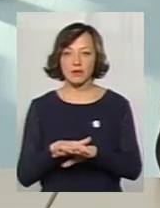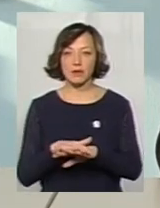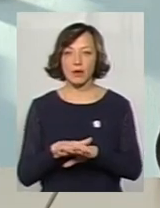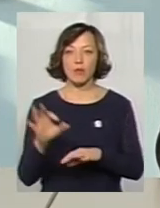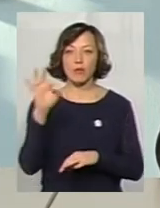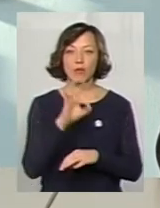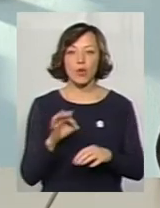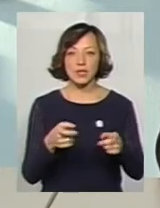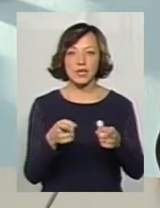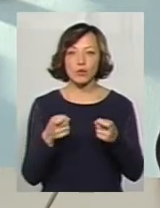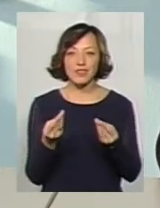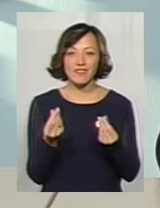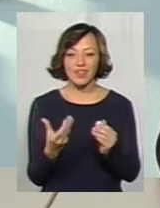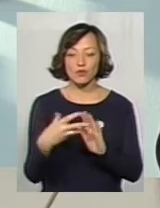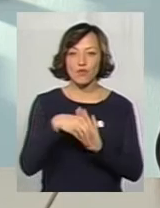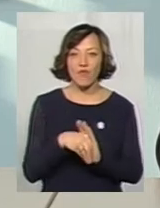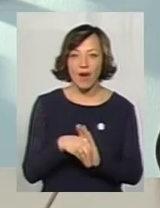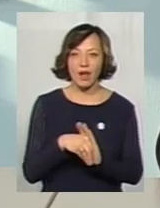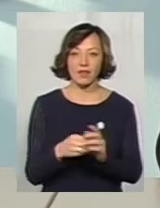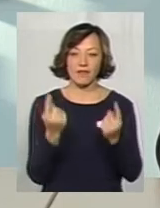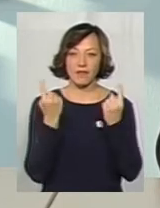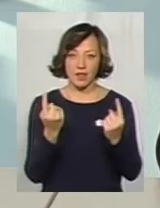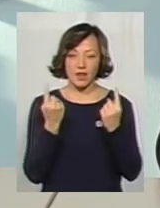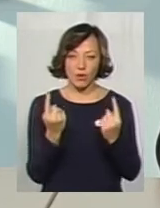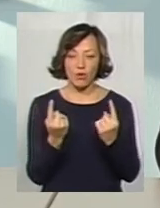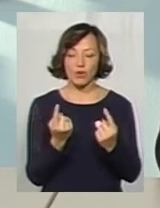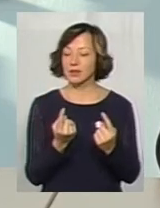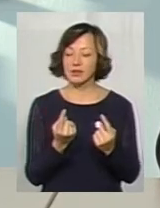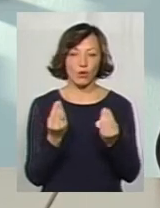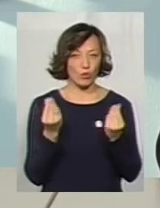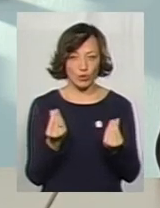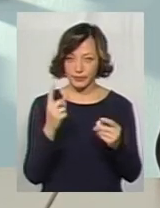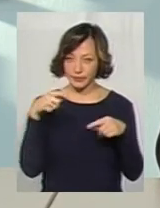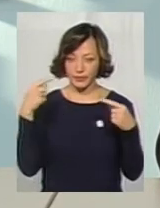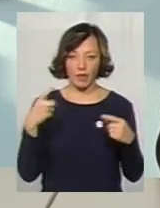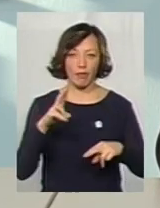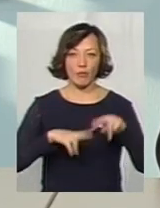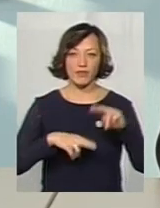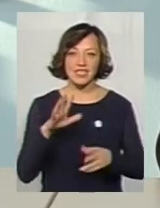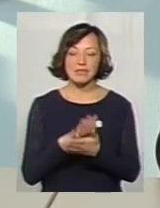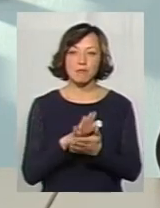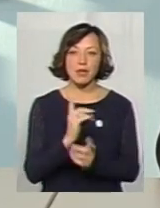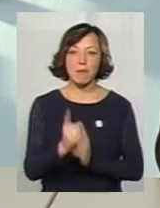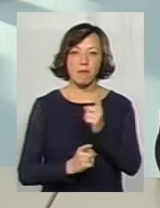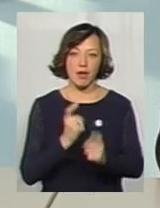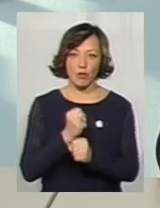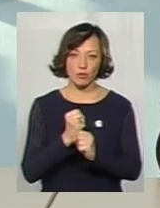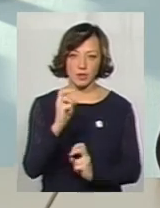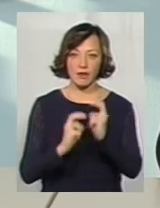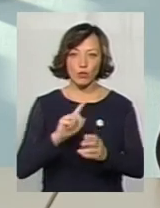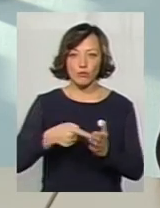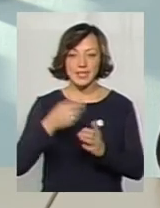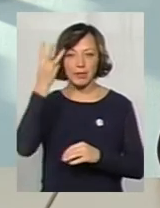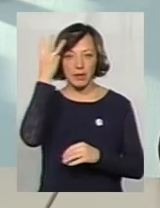Стосовно залучення фінансування, доволі таки значного фінансування, це великі суми, на будівництво сміттєпереробного заводу в місті